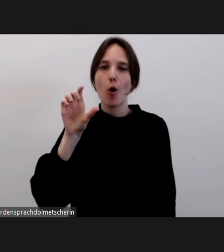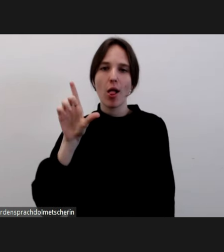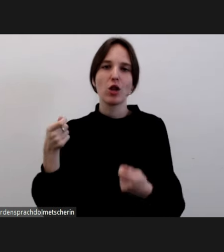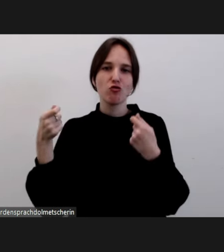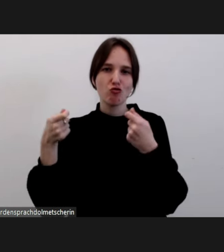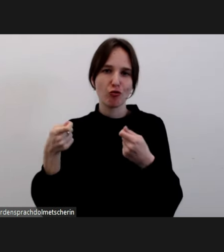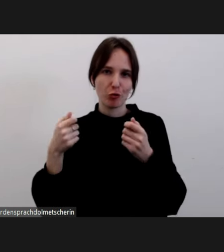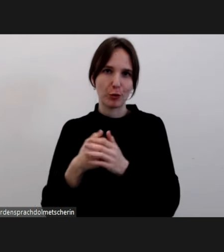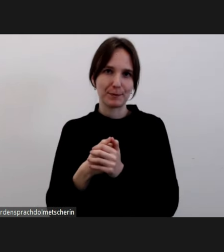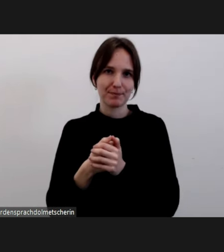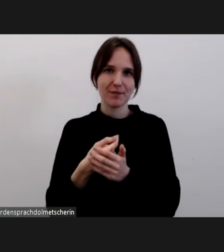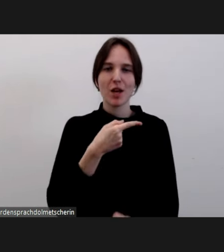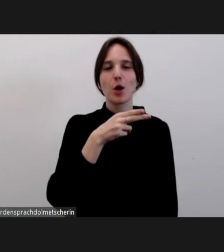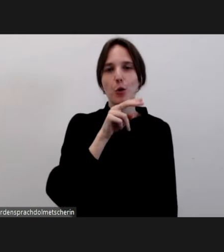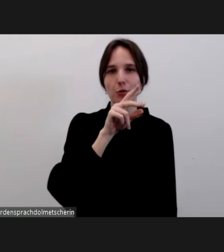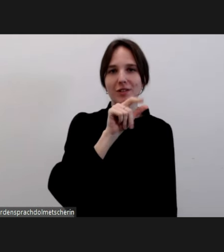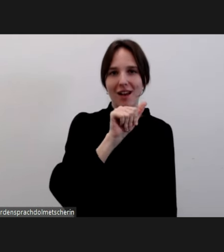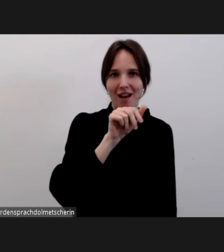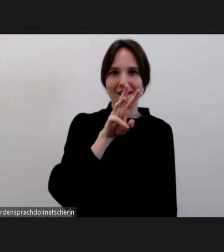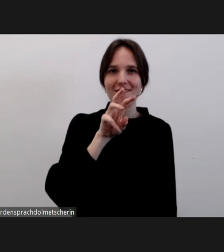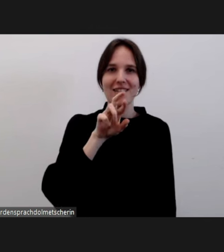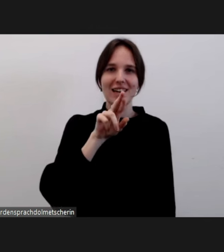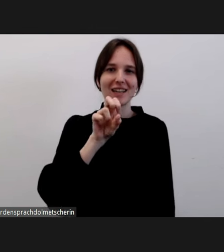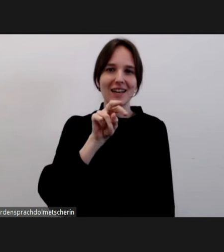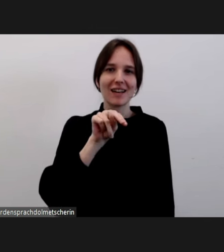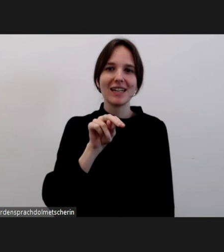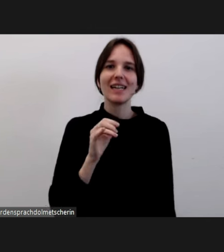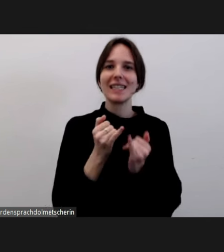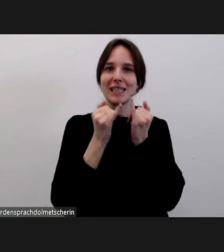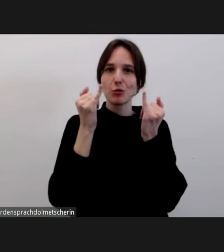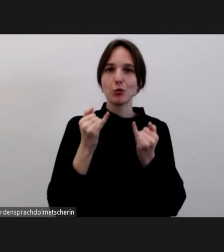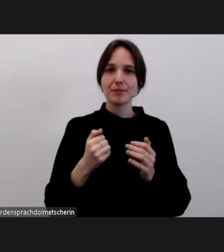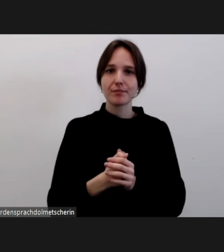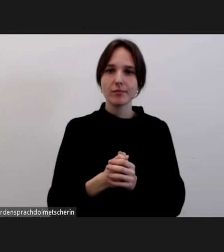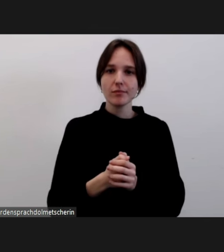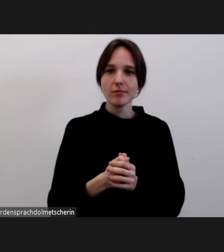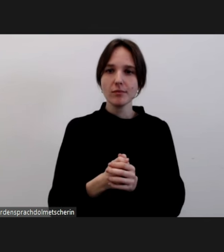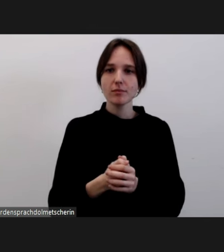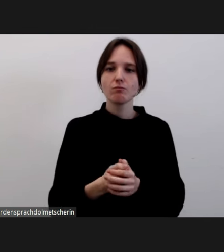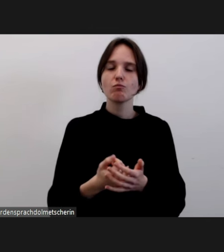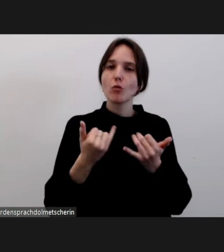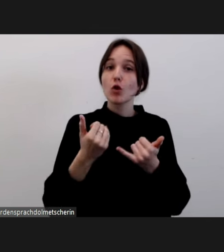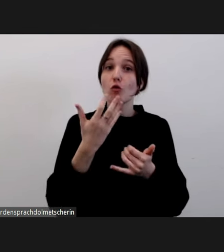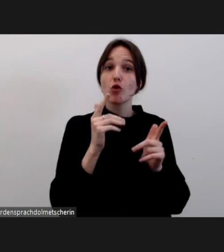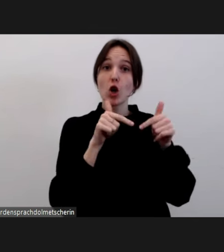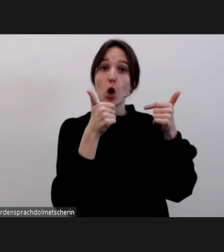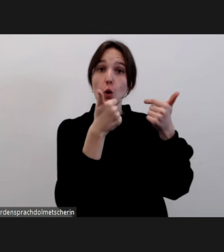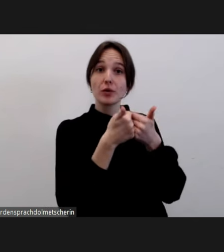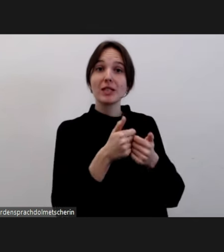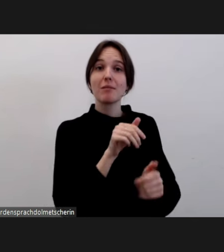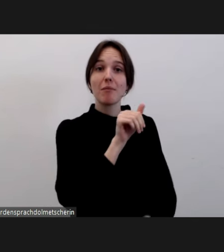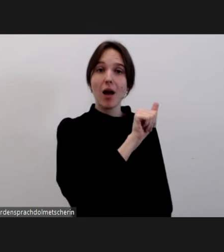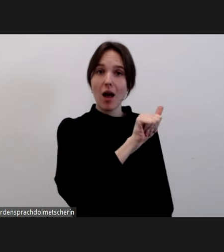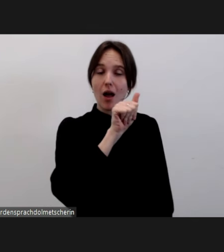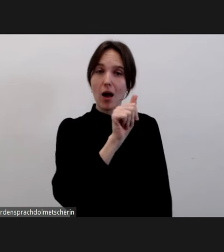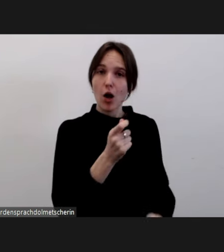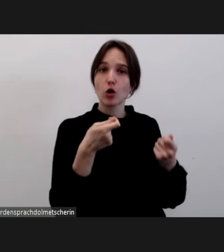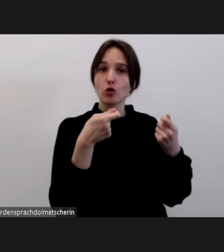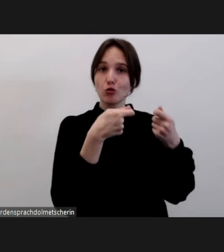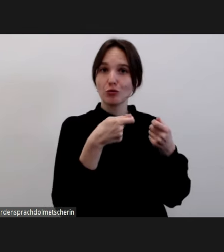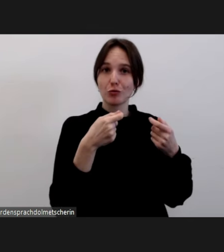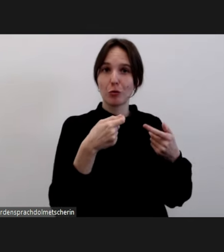das Team aus der Amadeo-Antonio-Stiftung, Hannah B. Hans Hartmann und Judith Rahner.